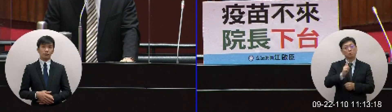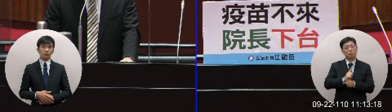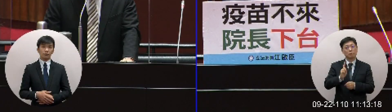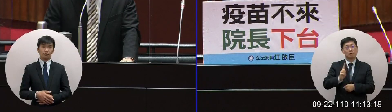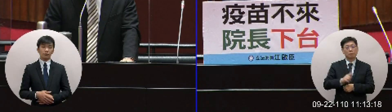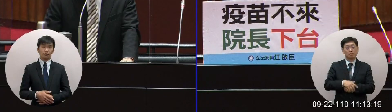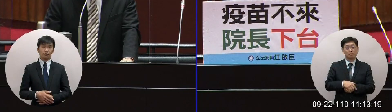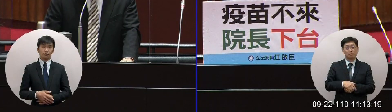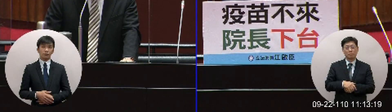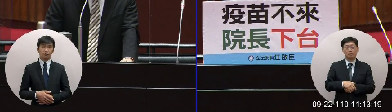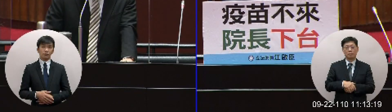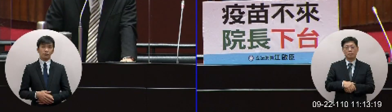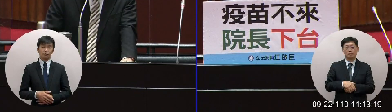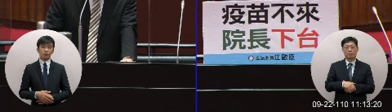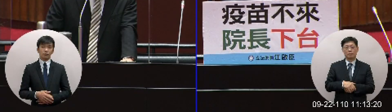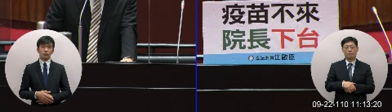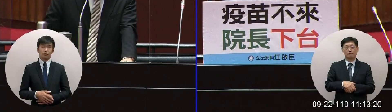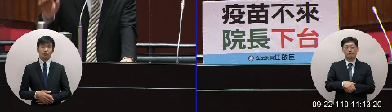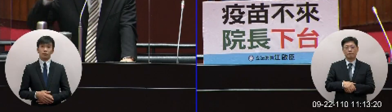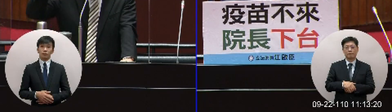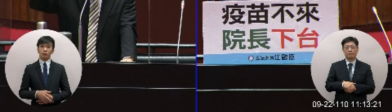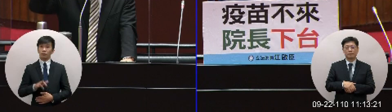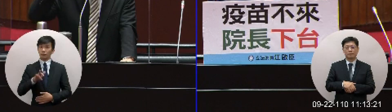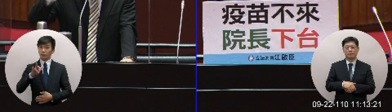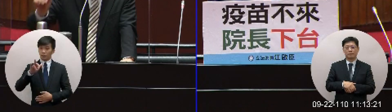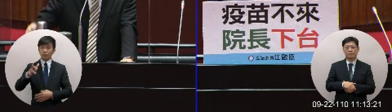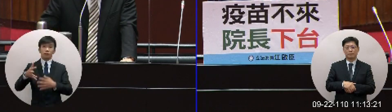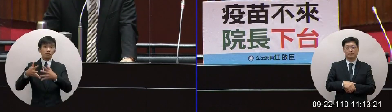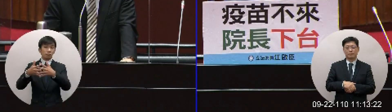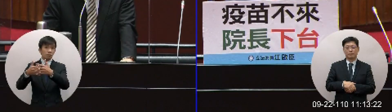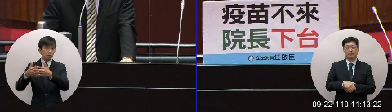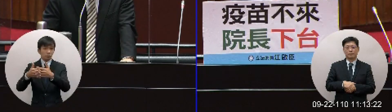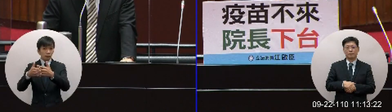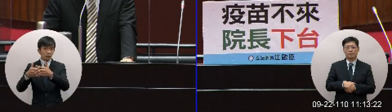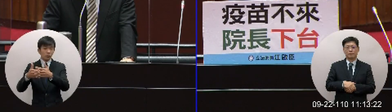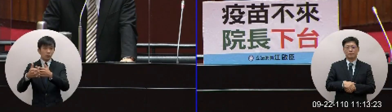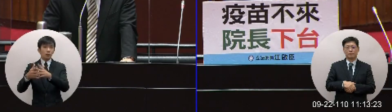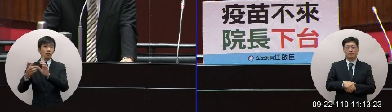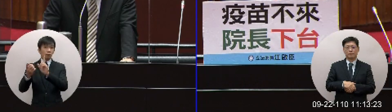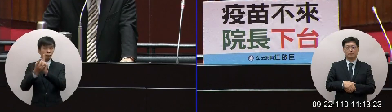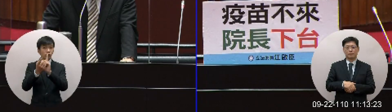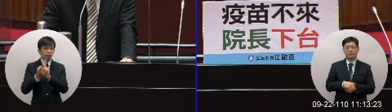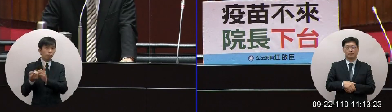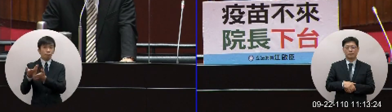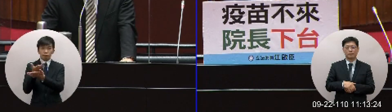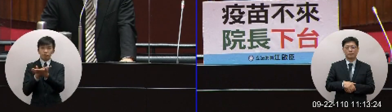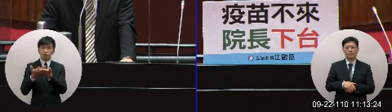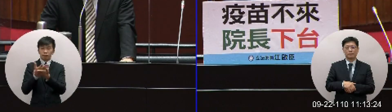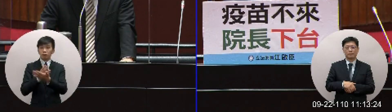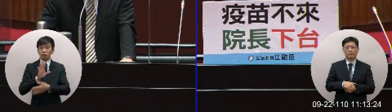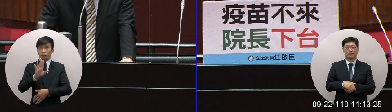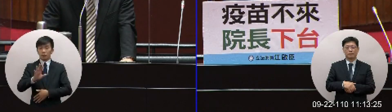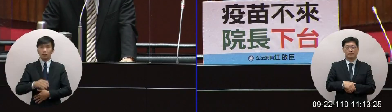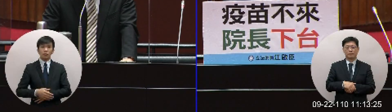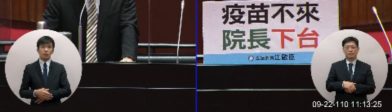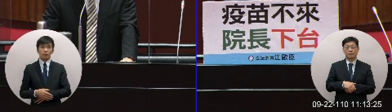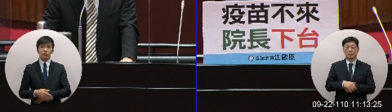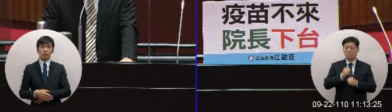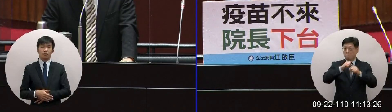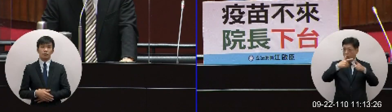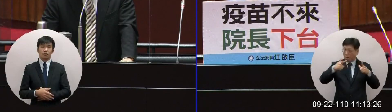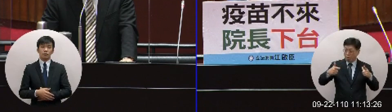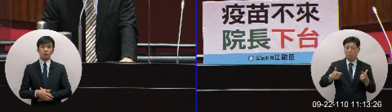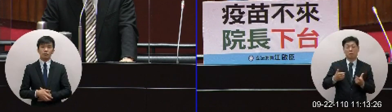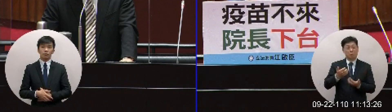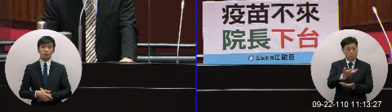都到我們有跟美國各種層次的互動也做各方面對國家各層次的